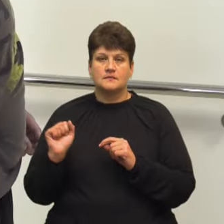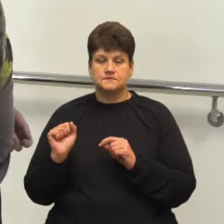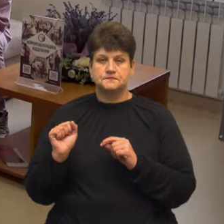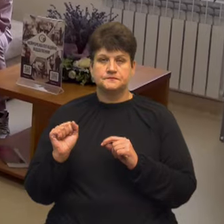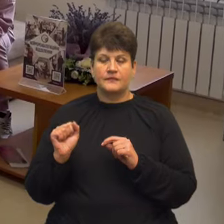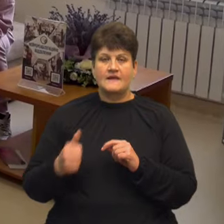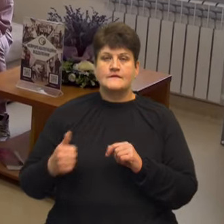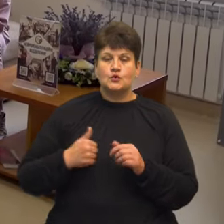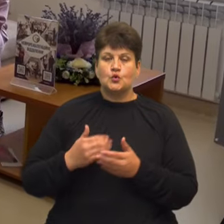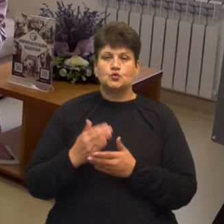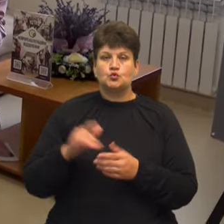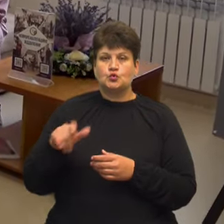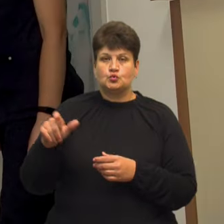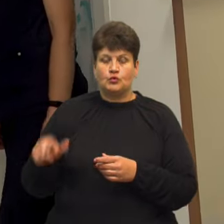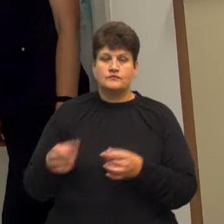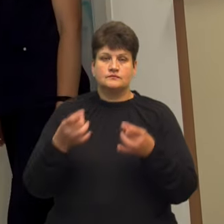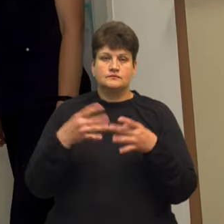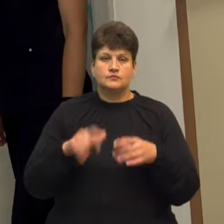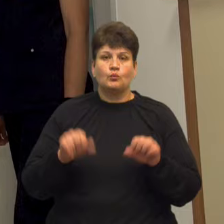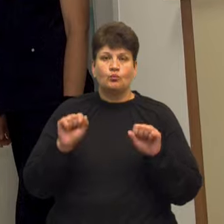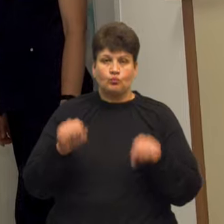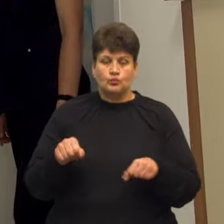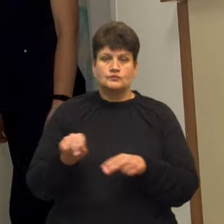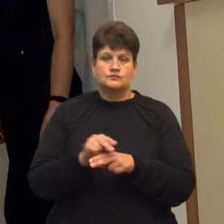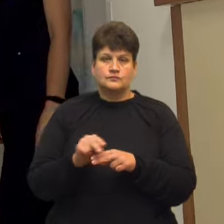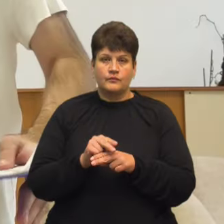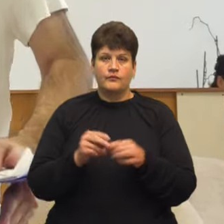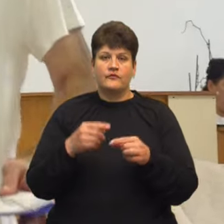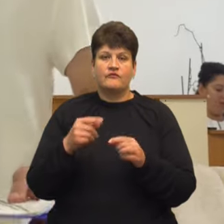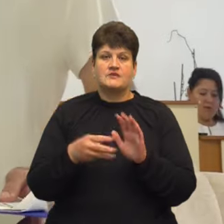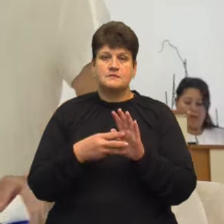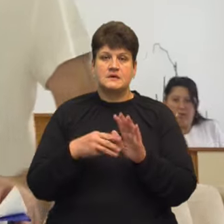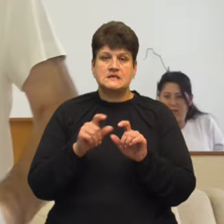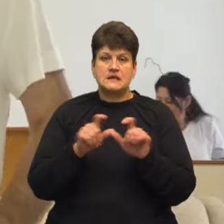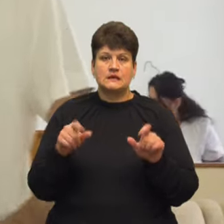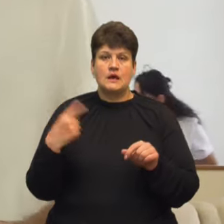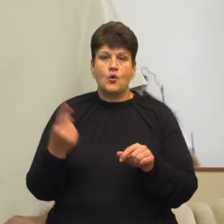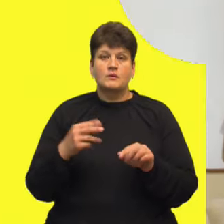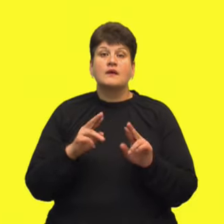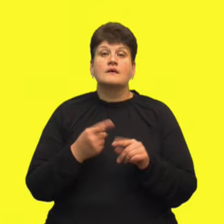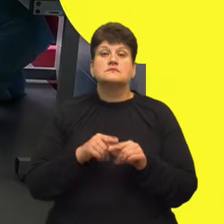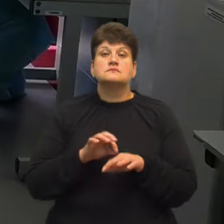Військовослужбовці та цивільні можуть пройти реабілітацію у восьми медзакладах області. Як це відбувається?